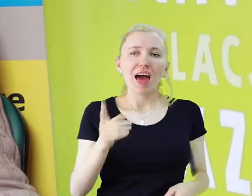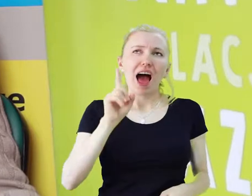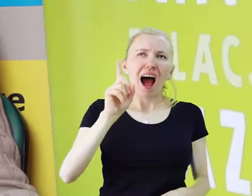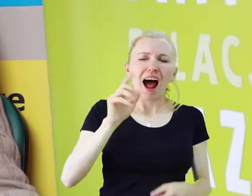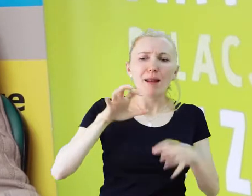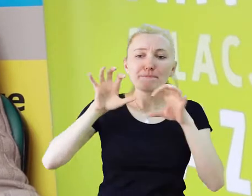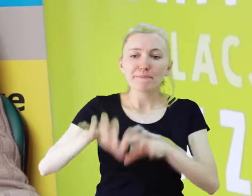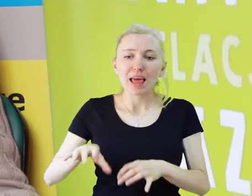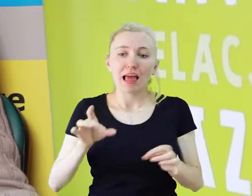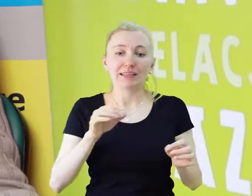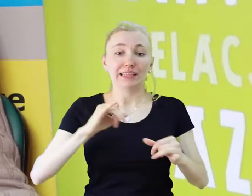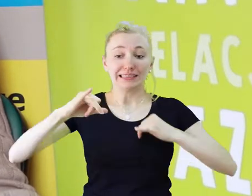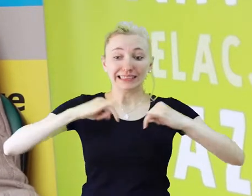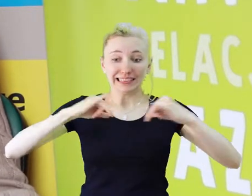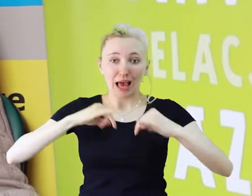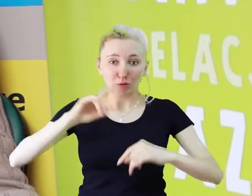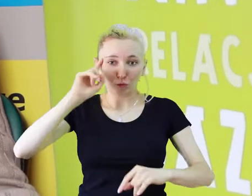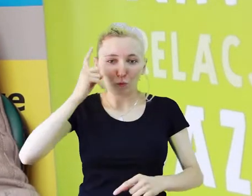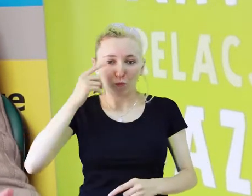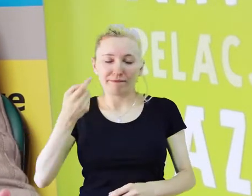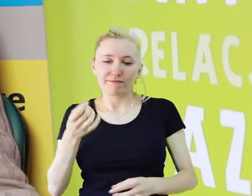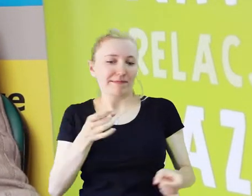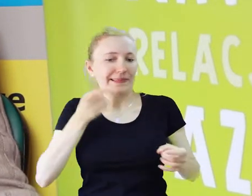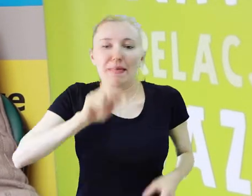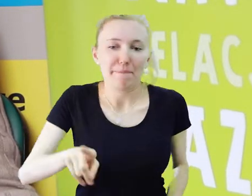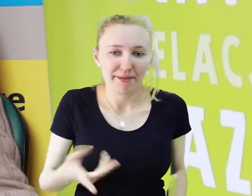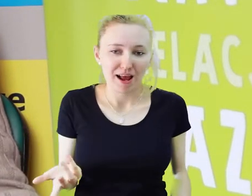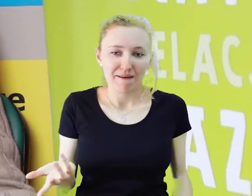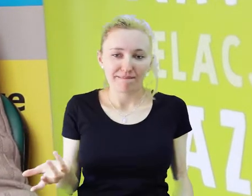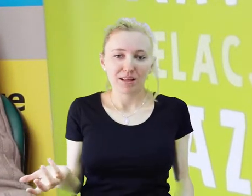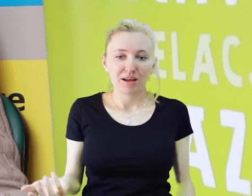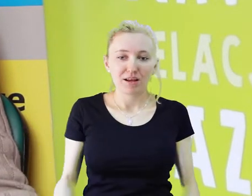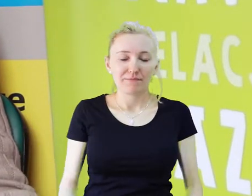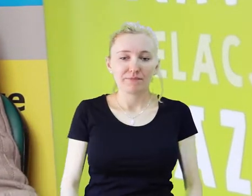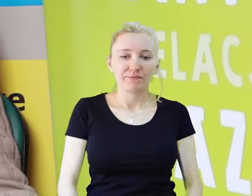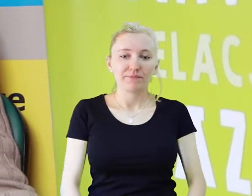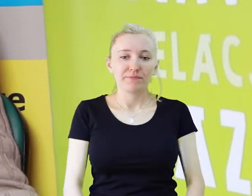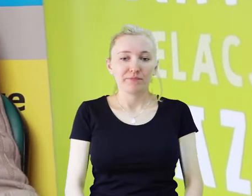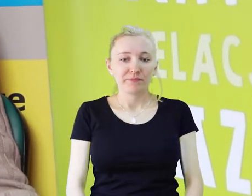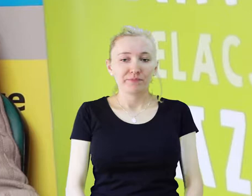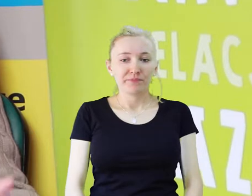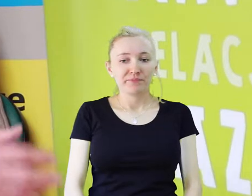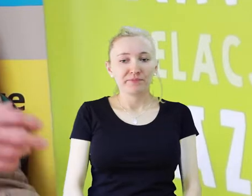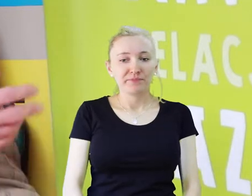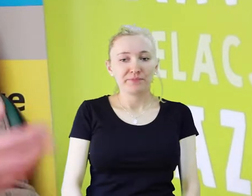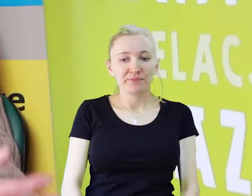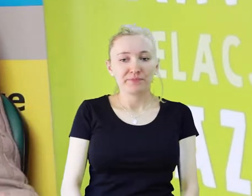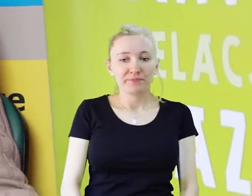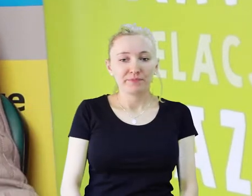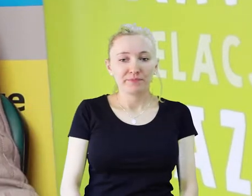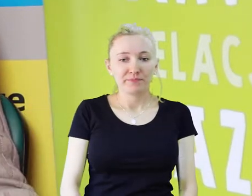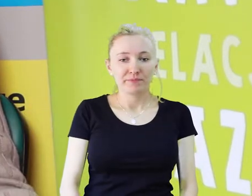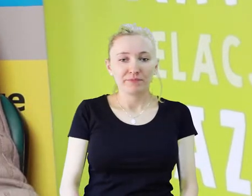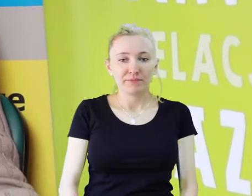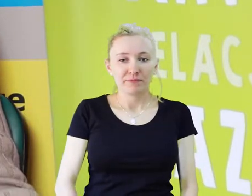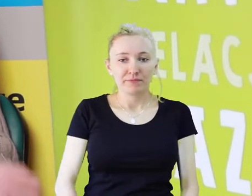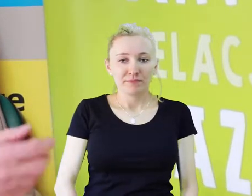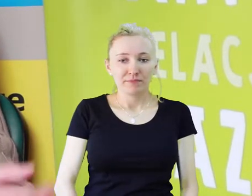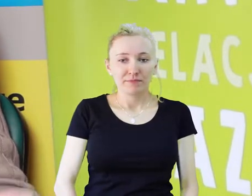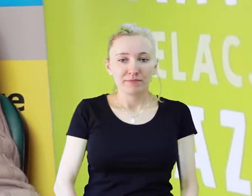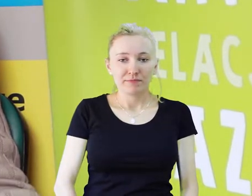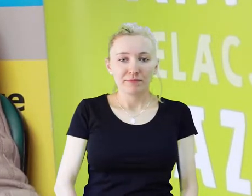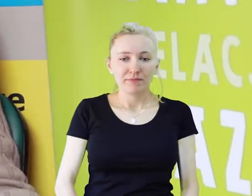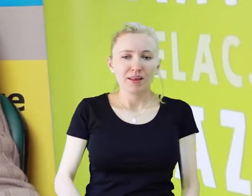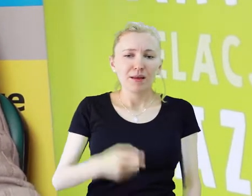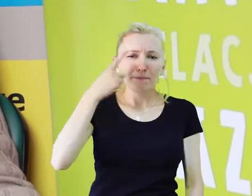główny, to my korzystamy, my dalej do nich należymy. Natomiast prezes zarządu głównego mówił,